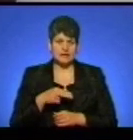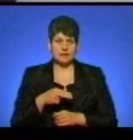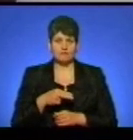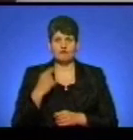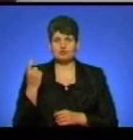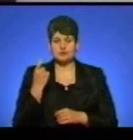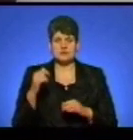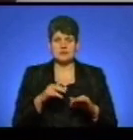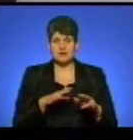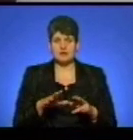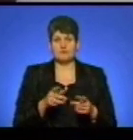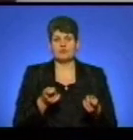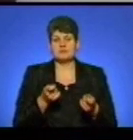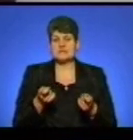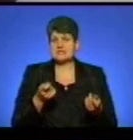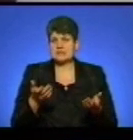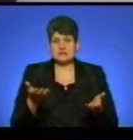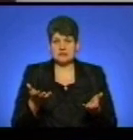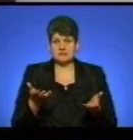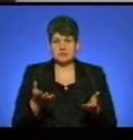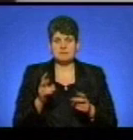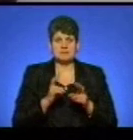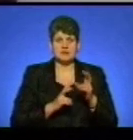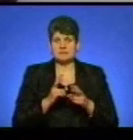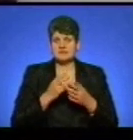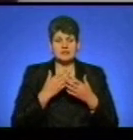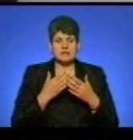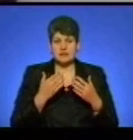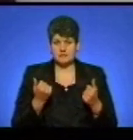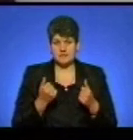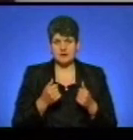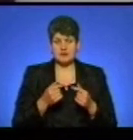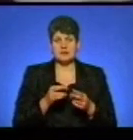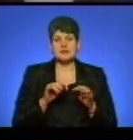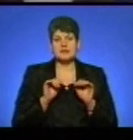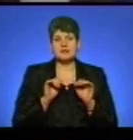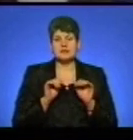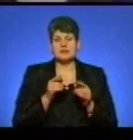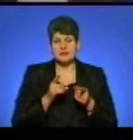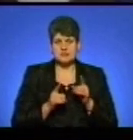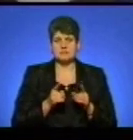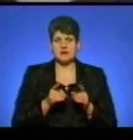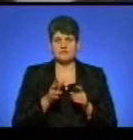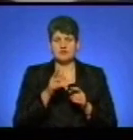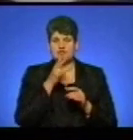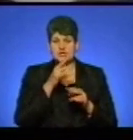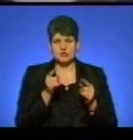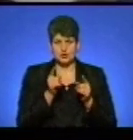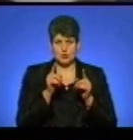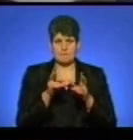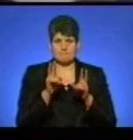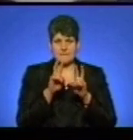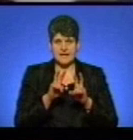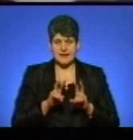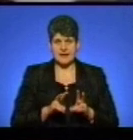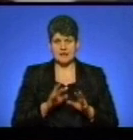господарській діяльності або в адміністративній, самого підприємства немає. Насправді, не вчасне, те, що сказав директор, не вчасне перегляд коригування тарифів